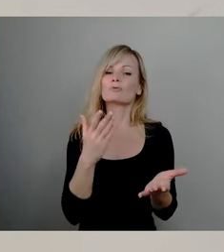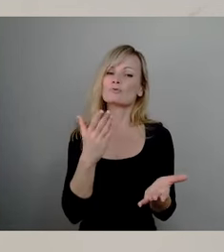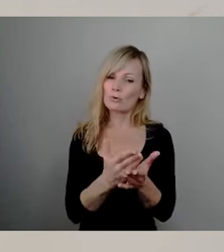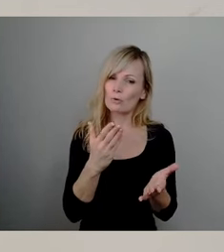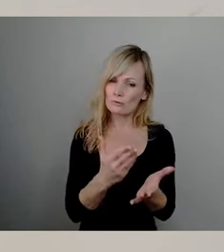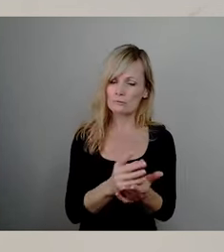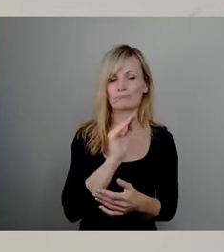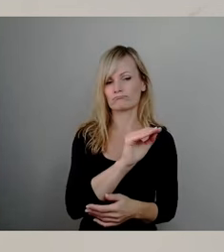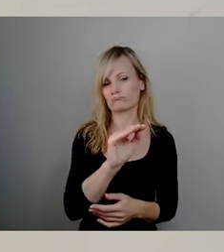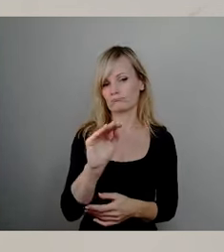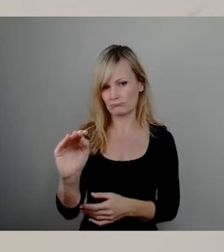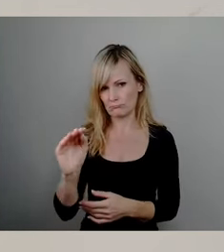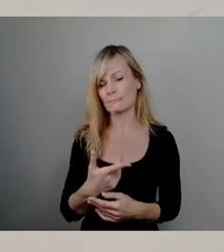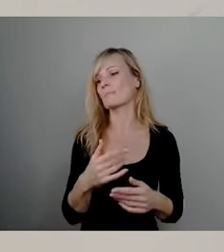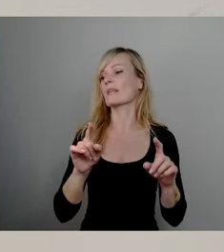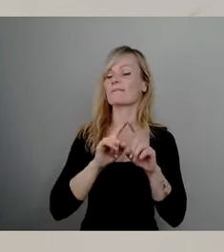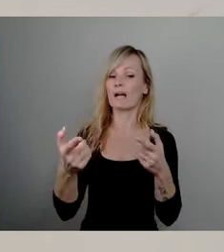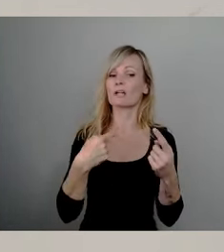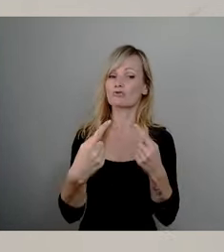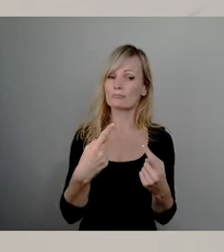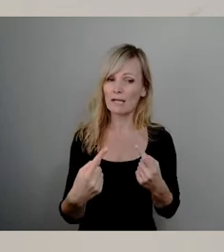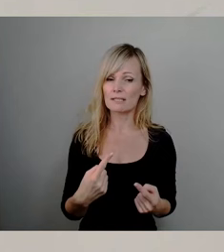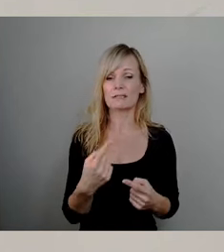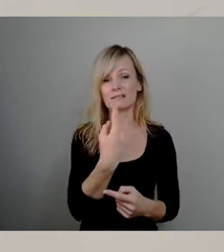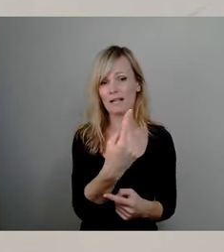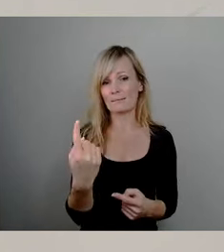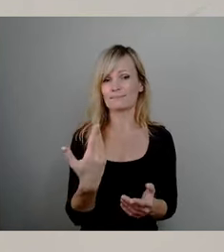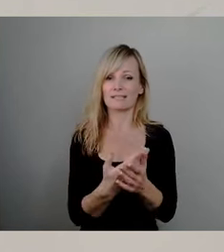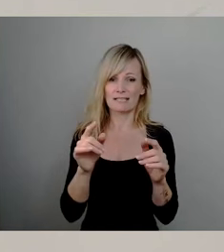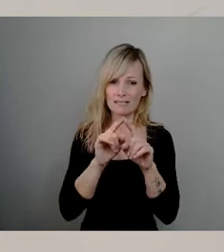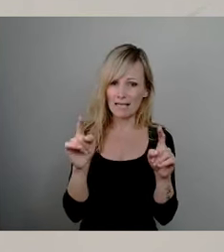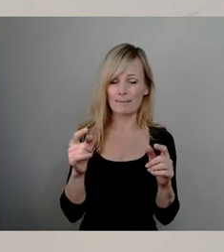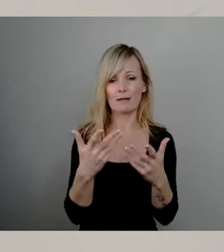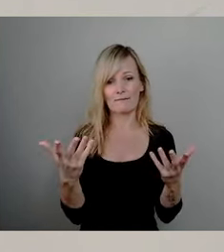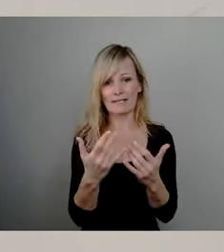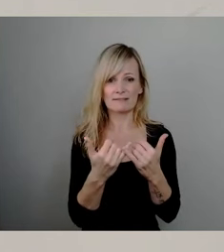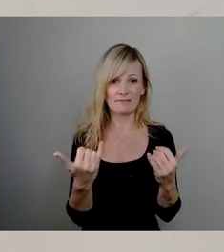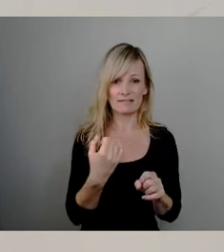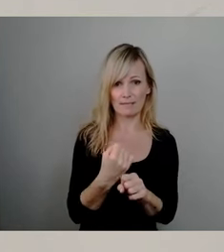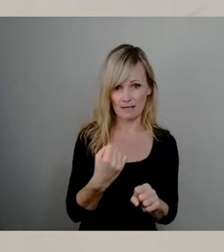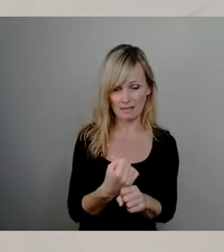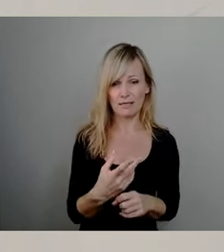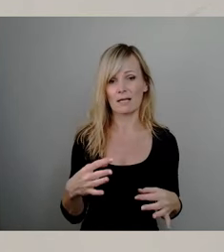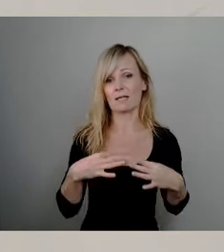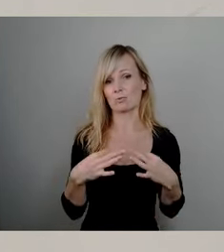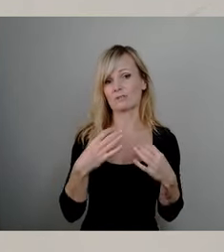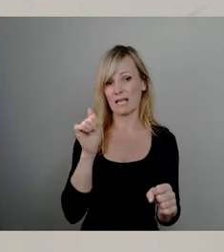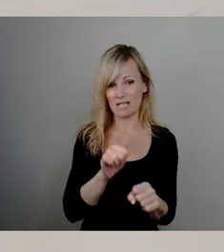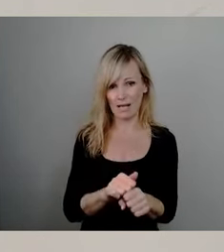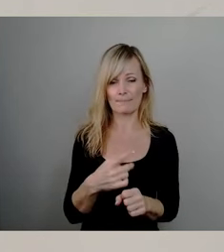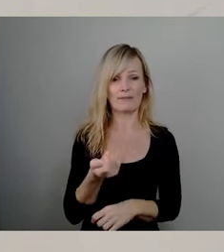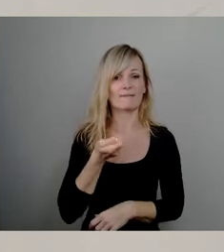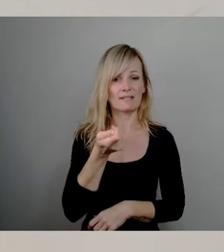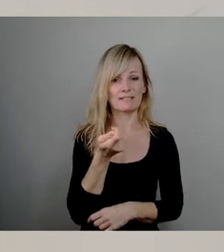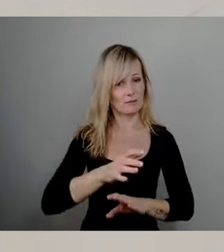diesem Thema quasi im Gesundheitsamt nicht mehr finanziert